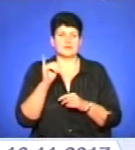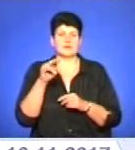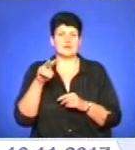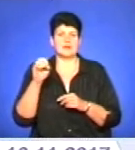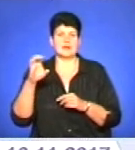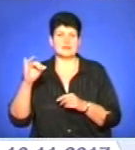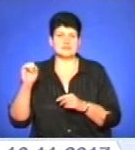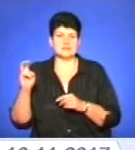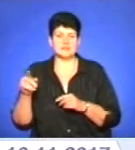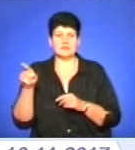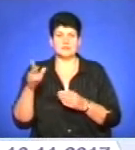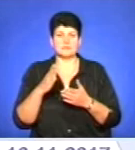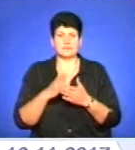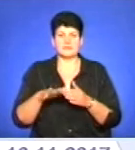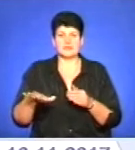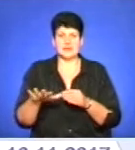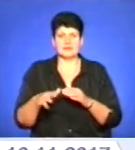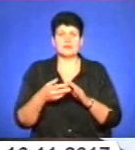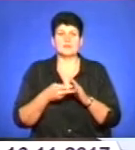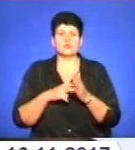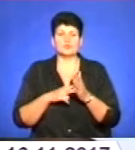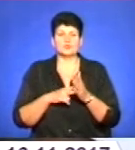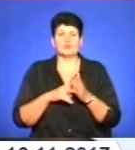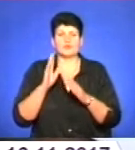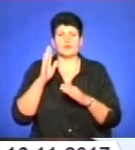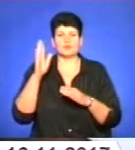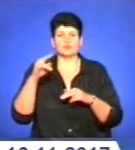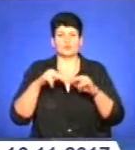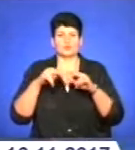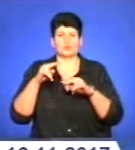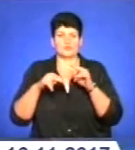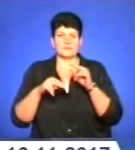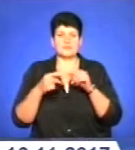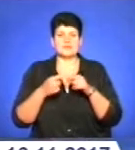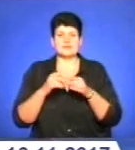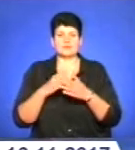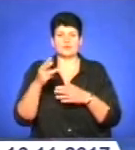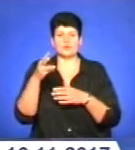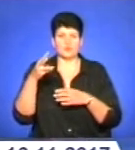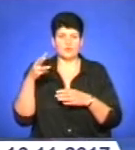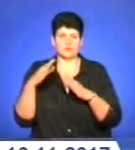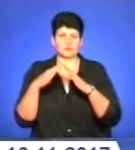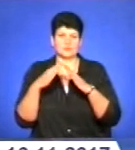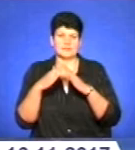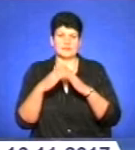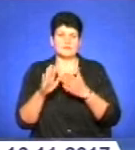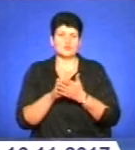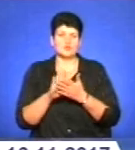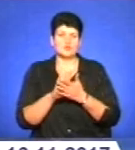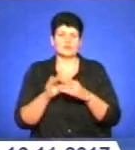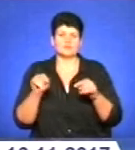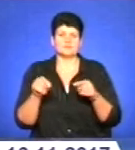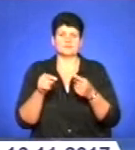громада церкви має ділянку, на якій і планують в майбутньому збудувати заклад. Це має бути трьохповерхова будівля, в якій безкоштовну